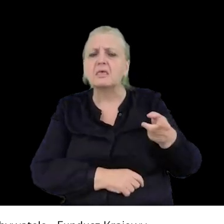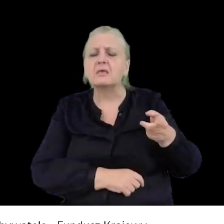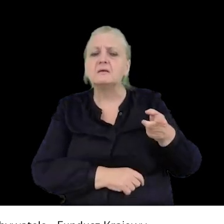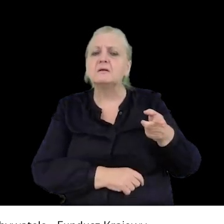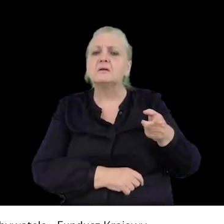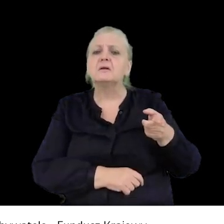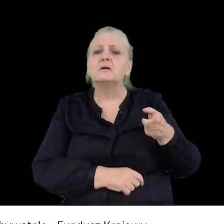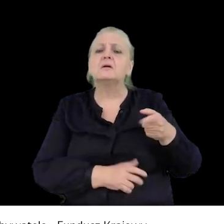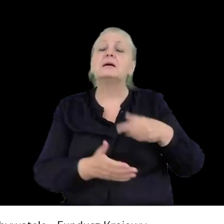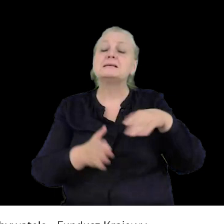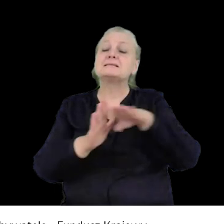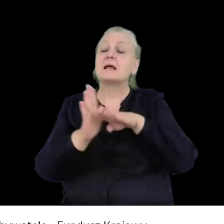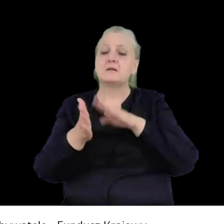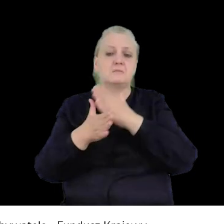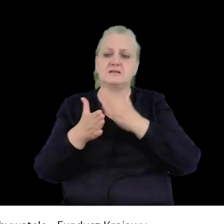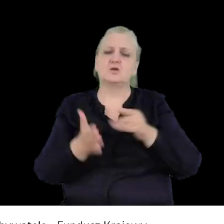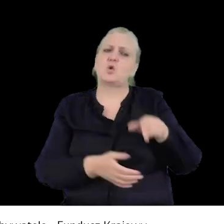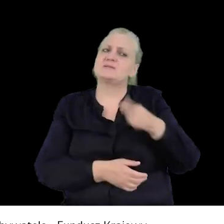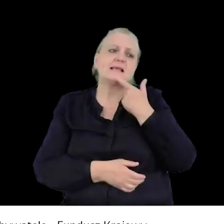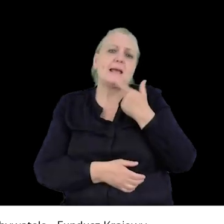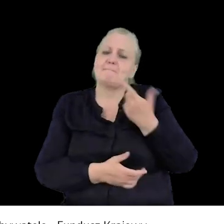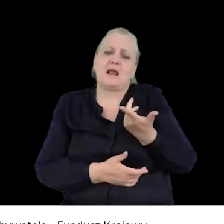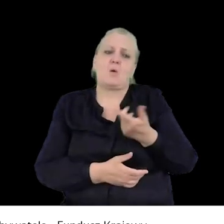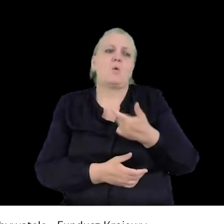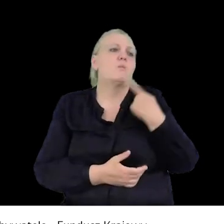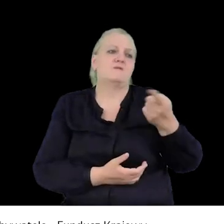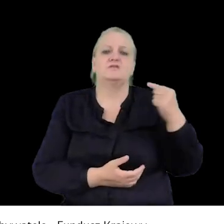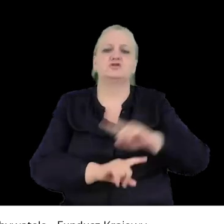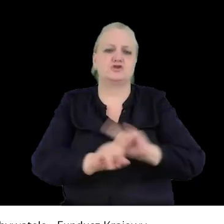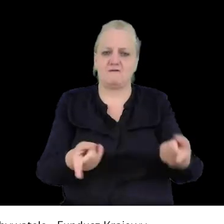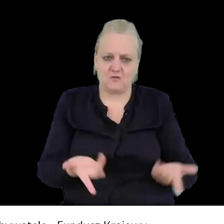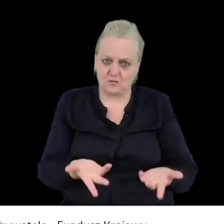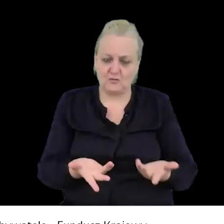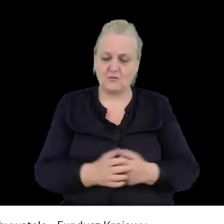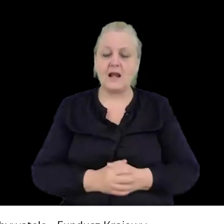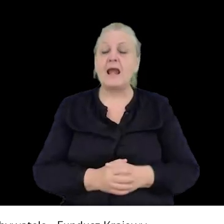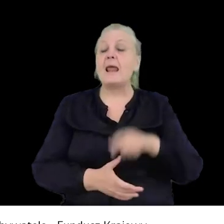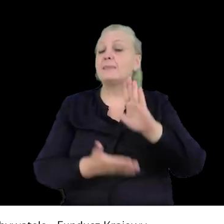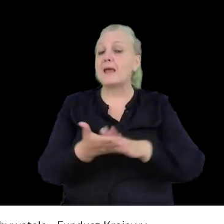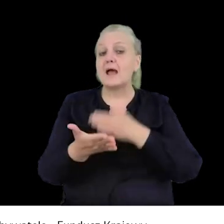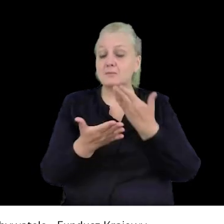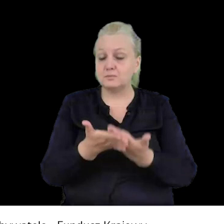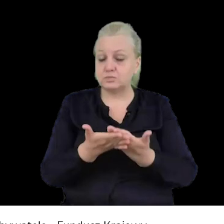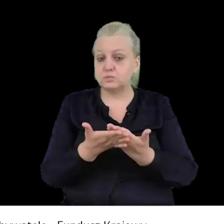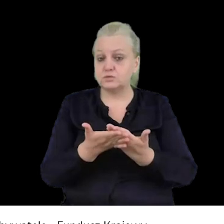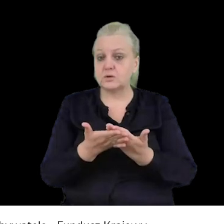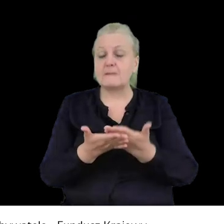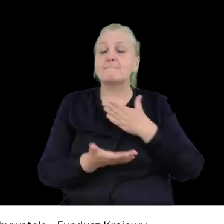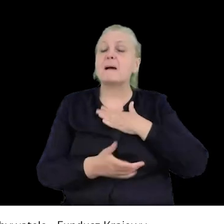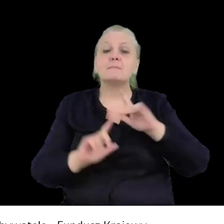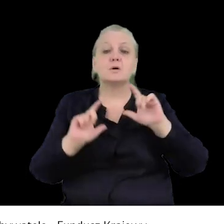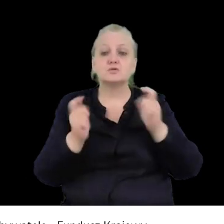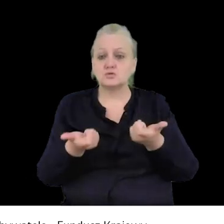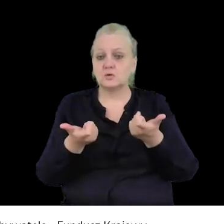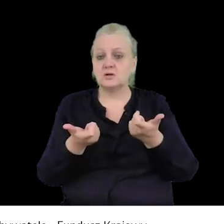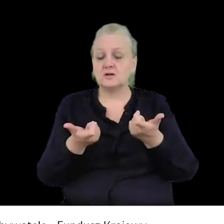według standardów międzynarodowych to jest niewystarczające, żeby zakazać zgromadzenia. Na przykład mam coś takiego właściwie jak